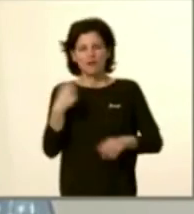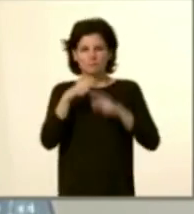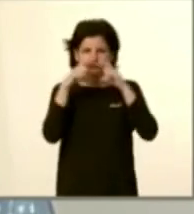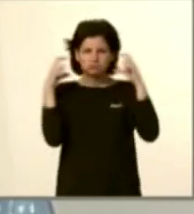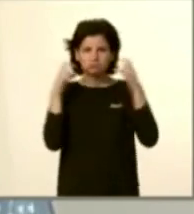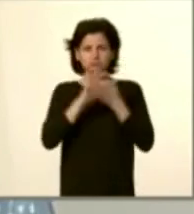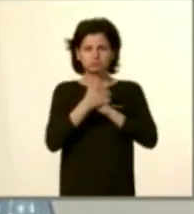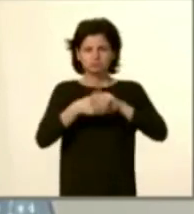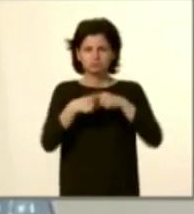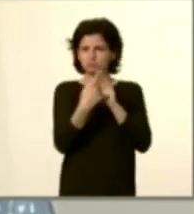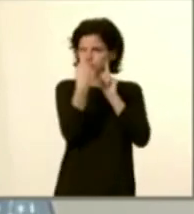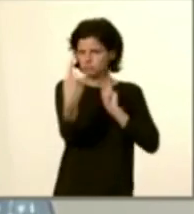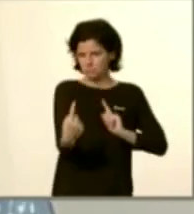Jo usé en molt, però és el que n'hi ha. Gràcies. Gràcies. Gràcies.